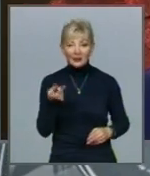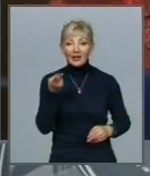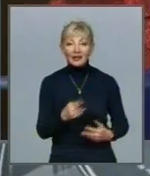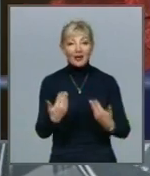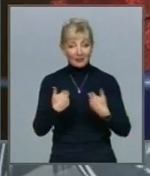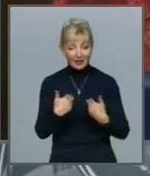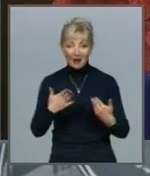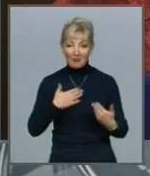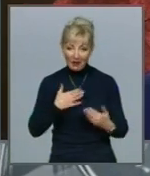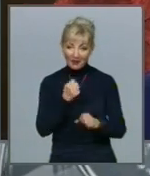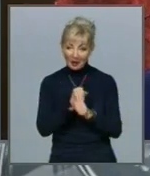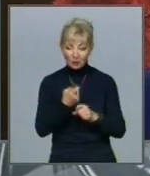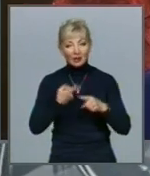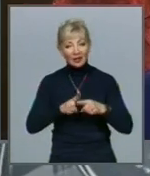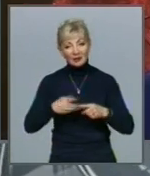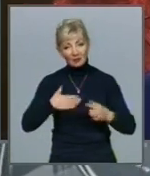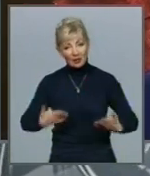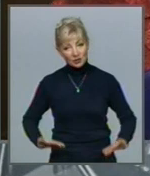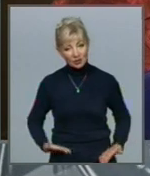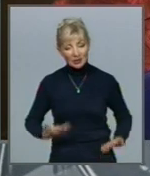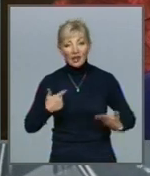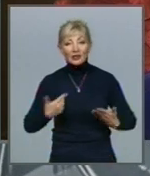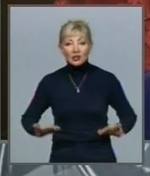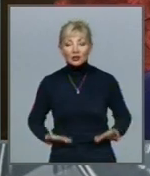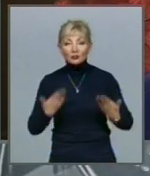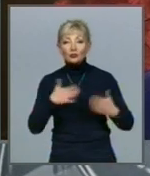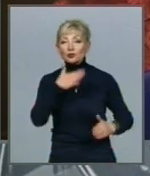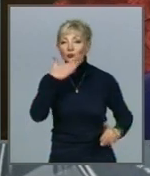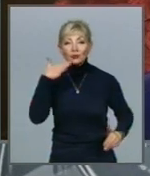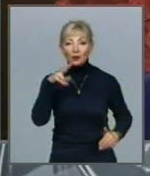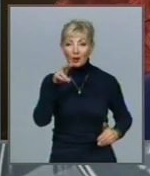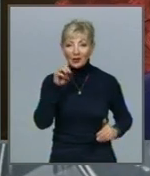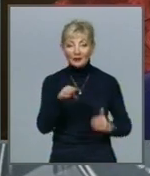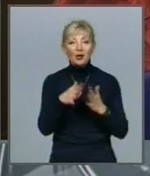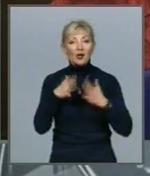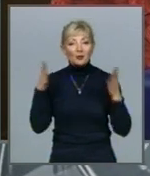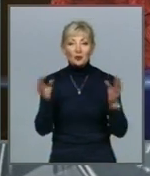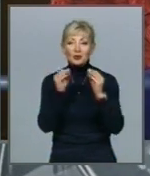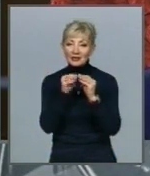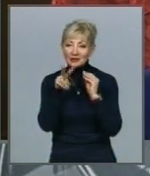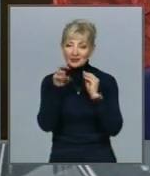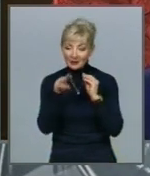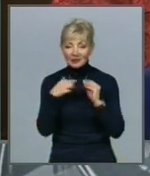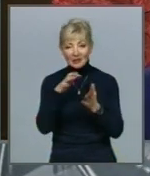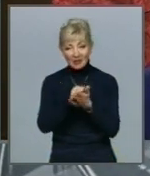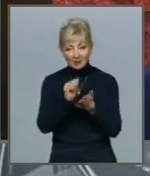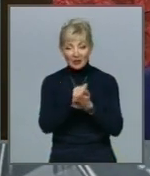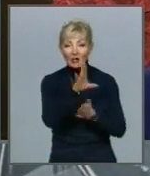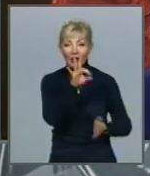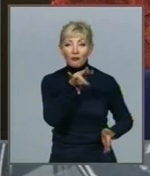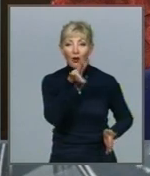діяльність – це моя життя Я живу вже багато років, більше десяти займаюся волонтерською діяльністю